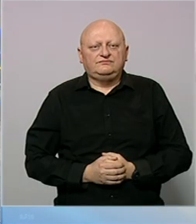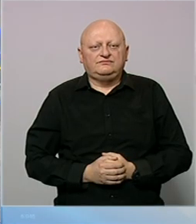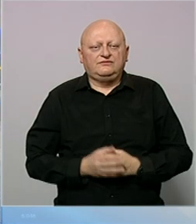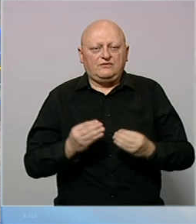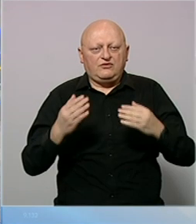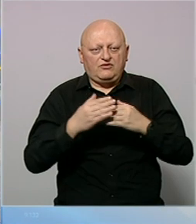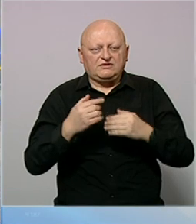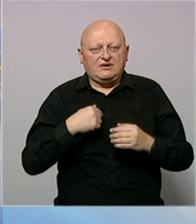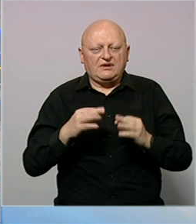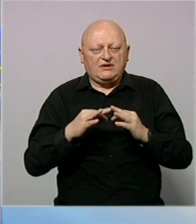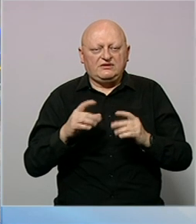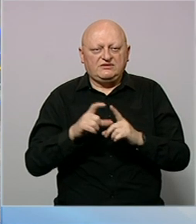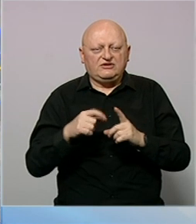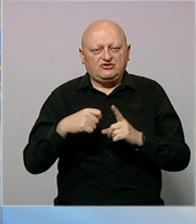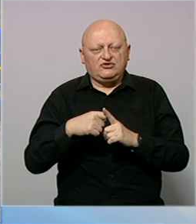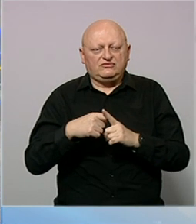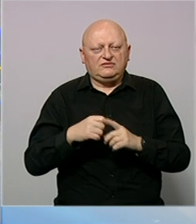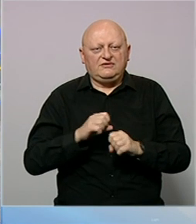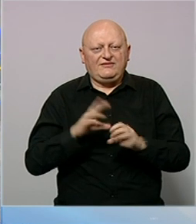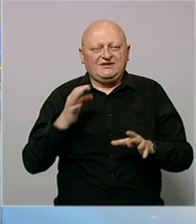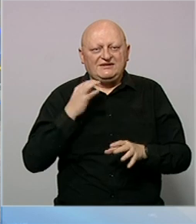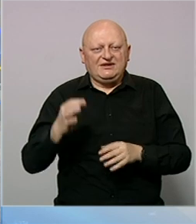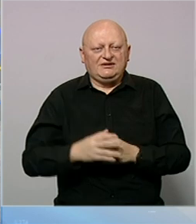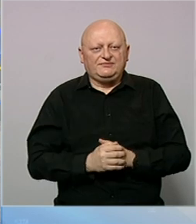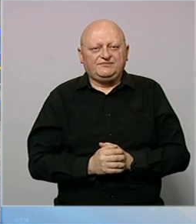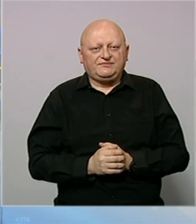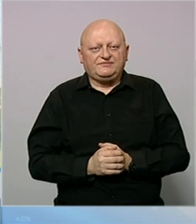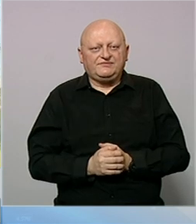Dobro večer, ja sam Adisa Dedić-Kološ, Vijesti dana.